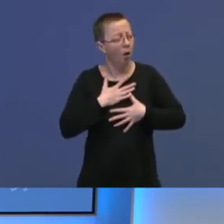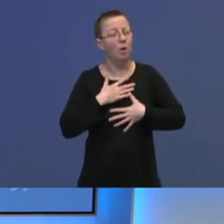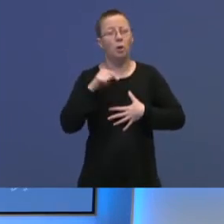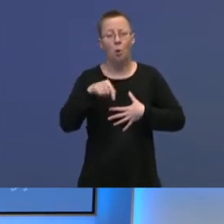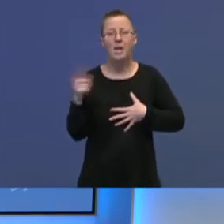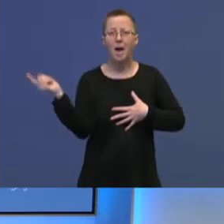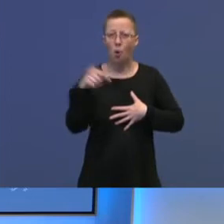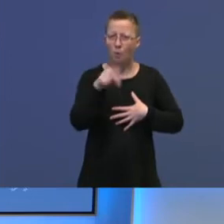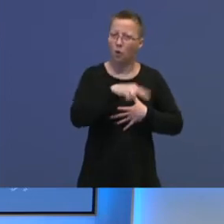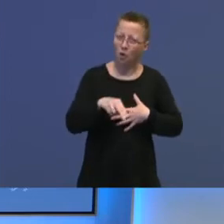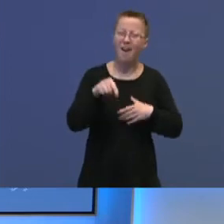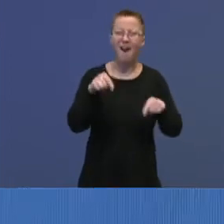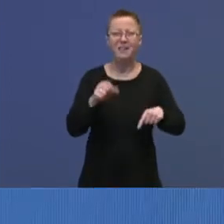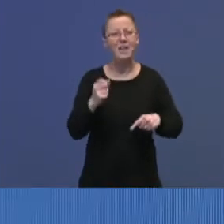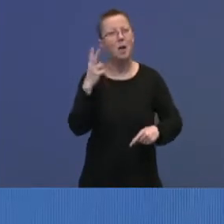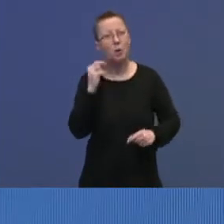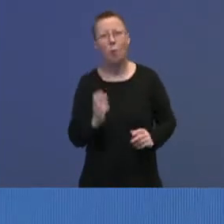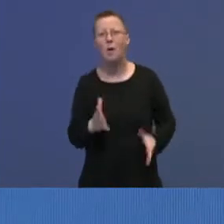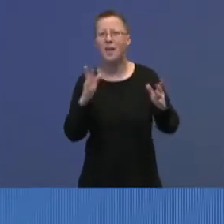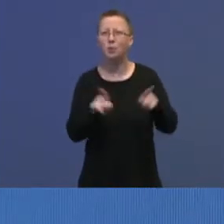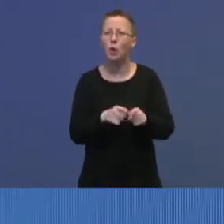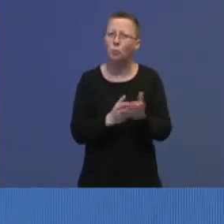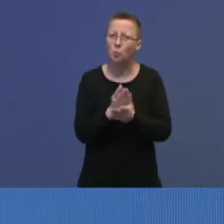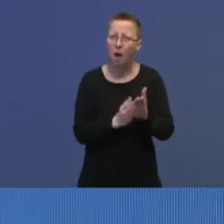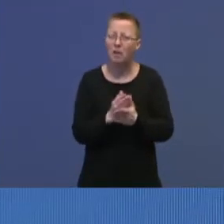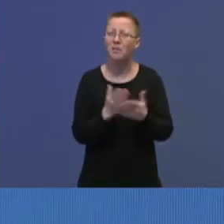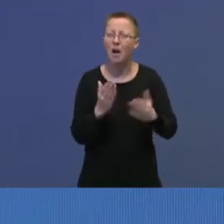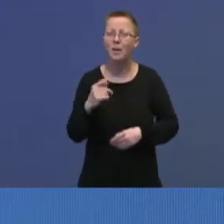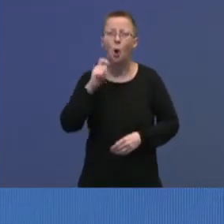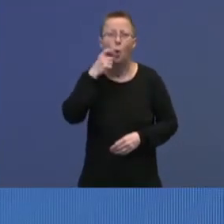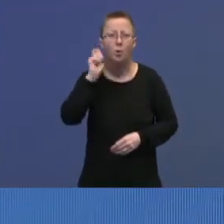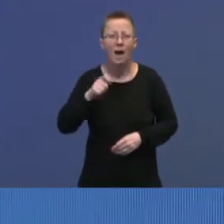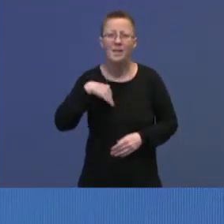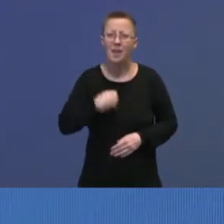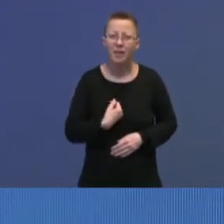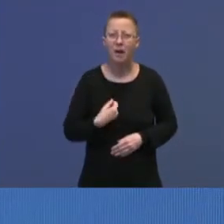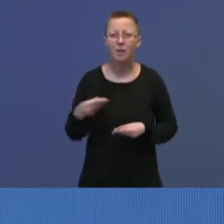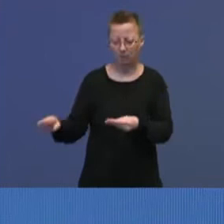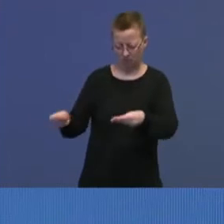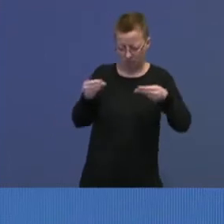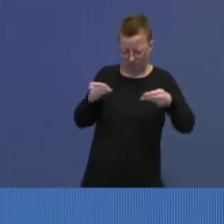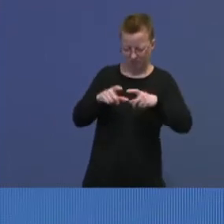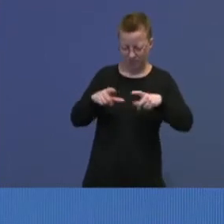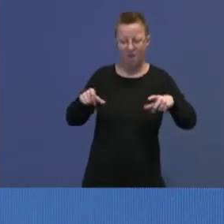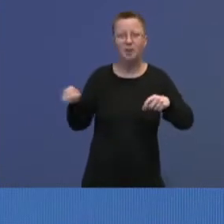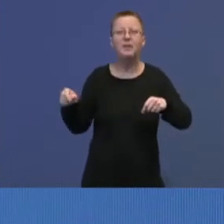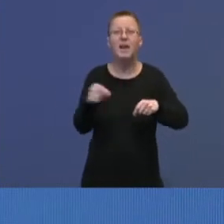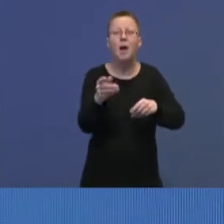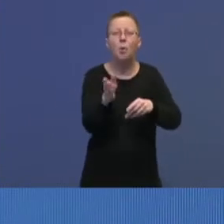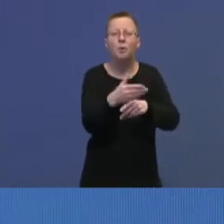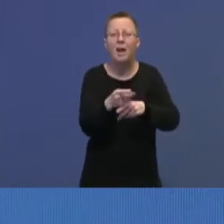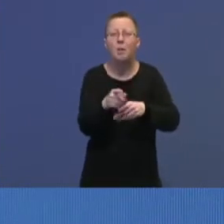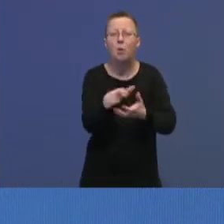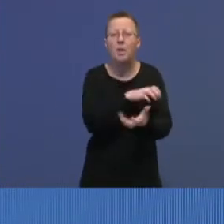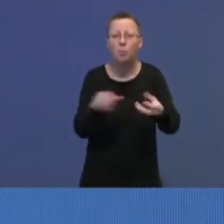forsøke å leve vanlig liv. Og det var en ukrainsk kvinne som leverte et brev på Skandik på Gardermoen.